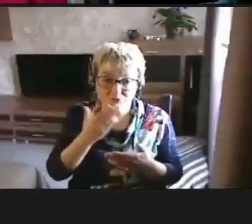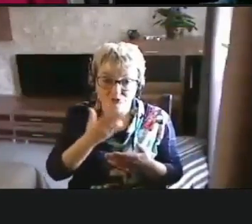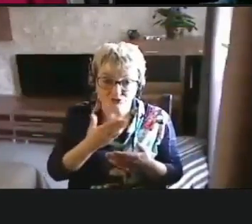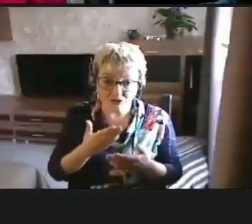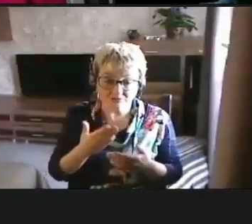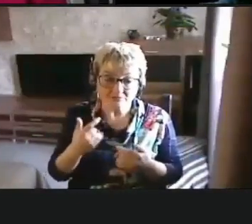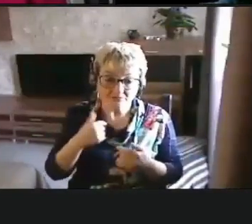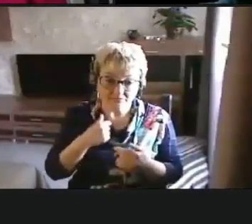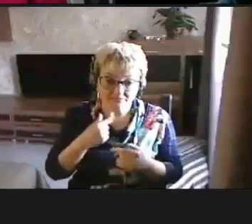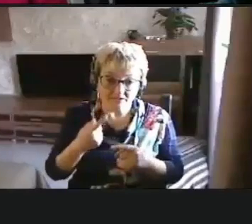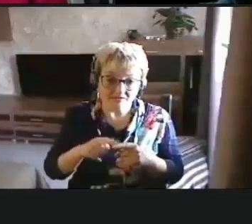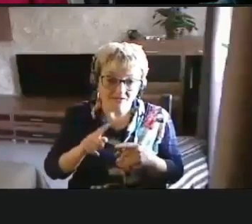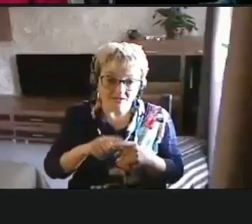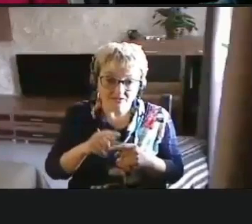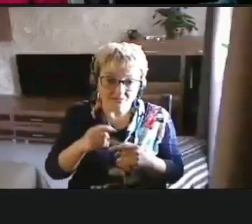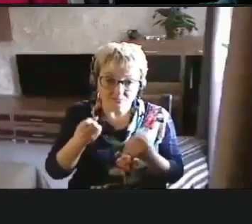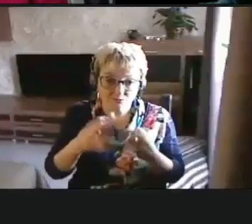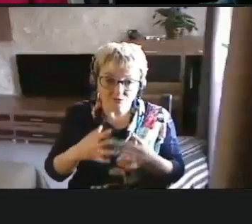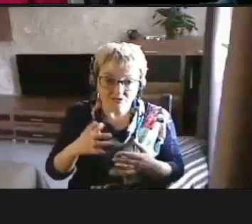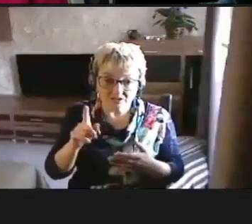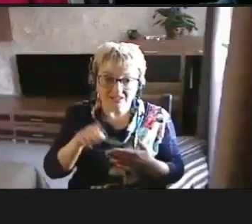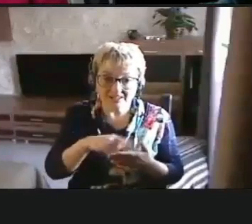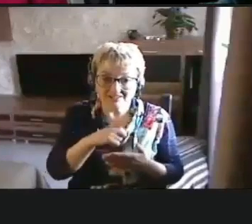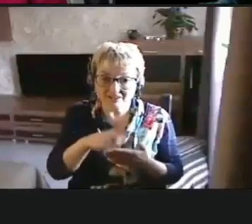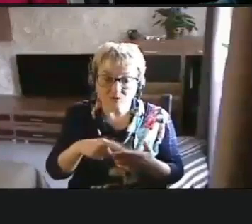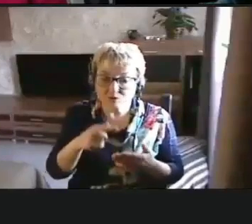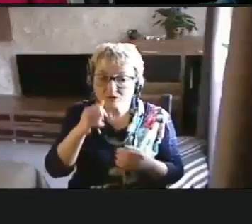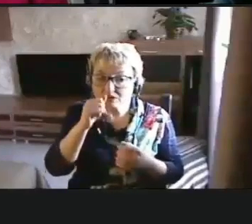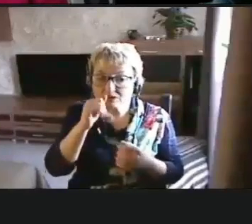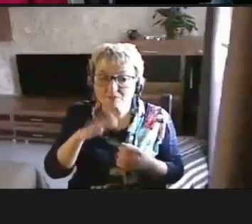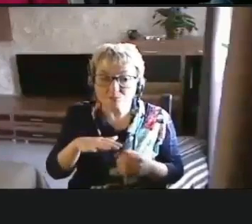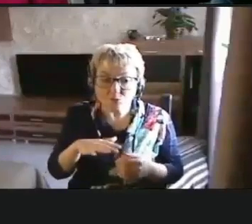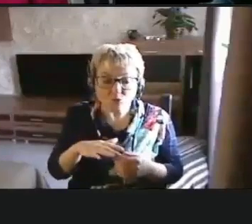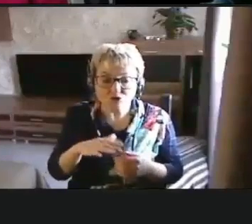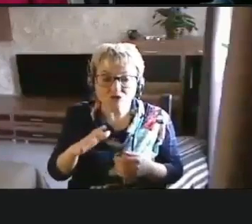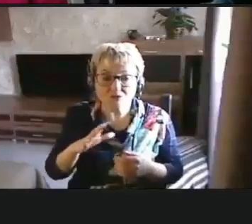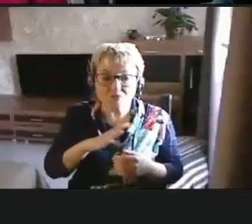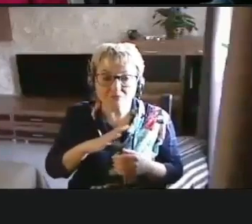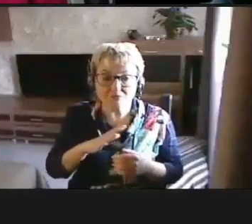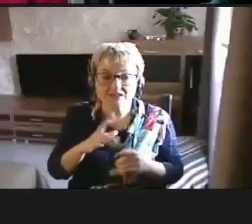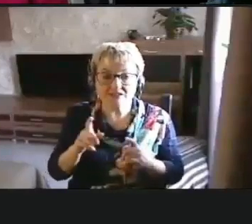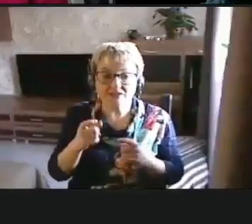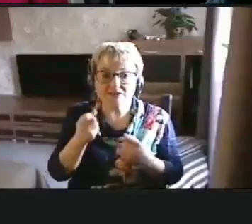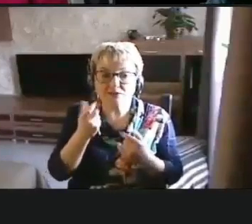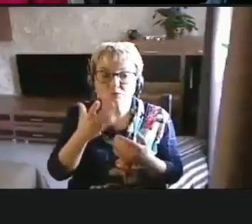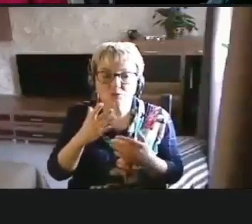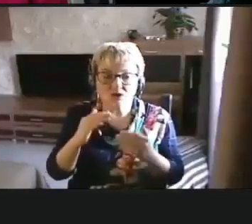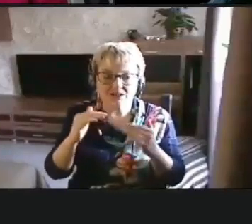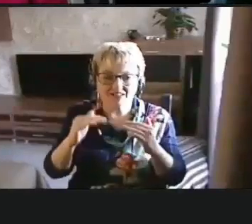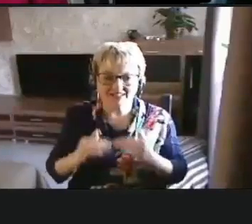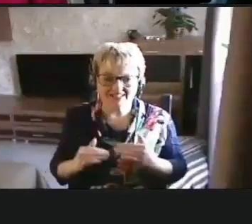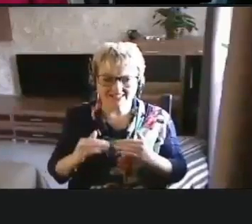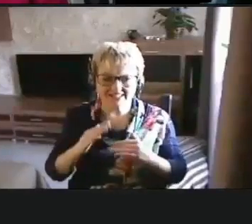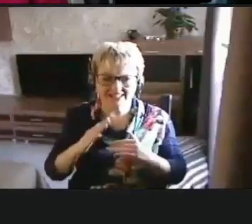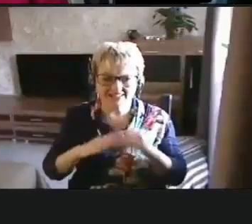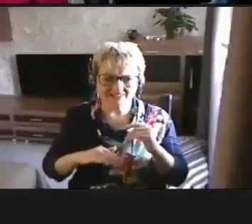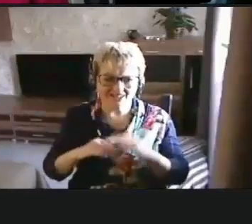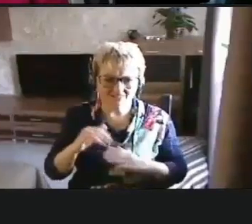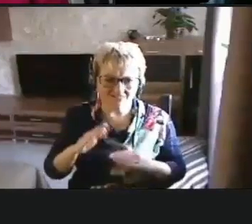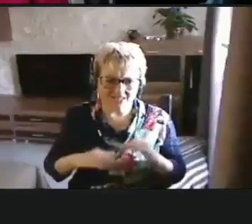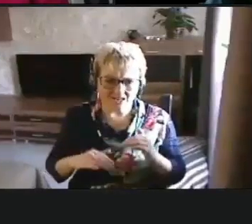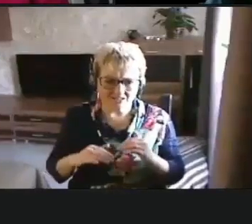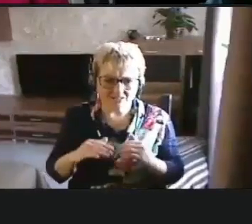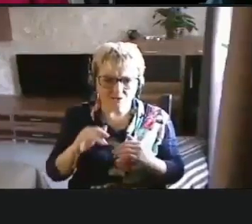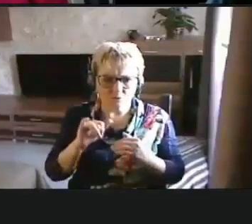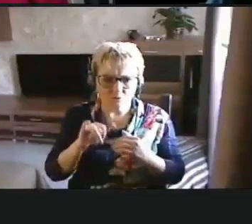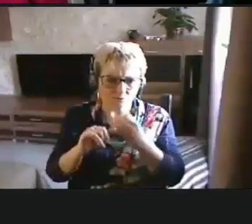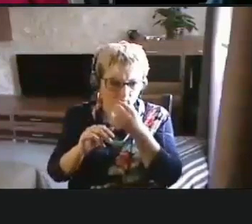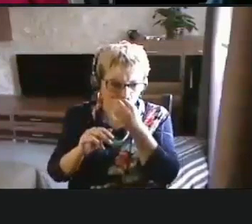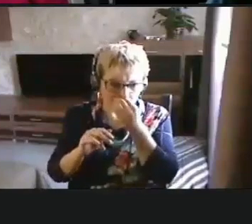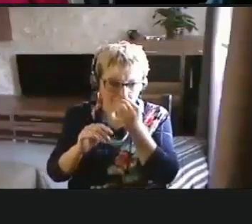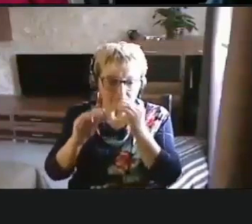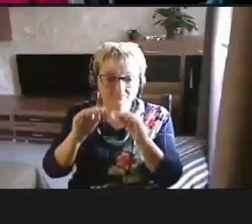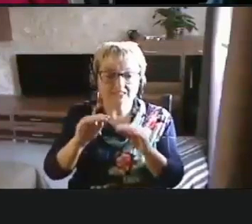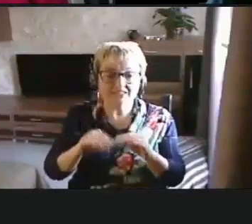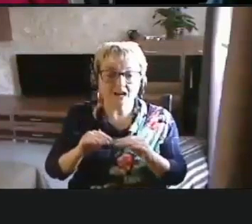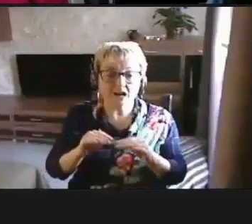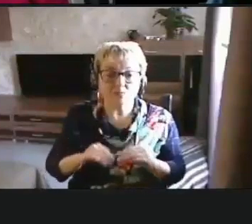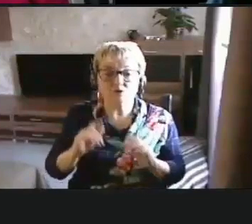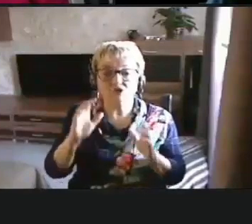я в это просто не верю. не может быть столь низкой квалификации у разработчиков